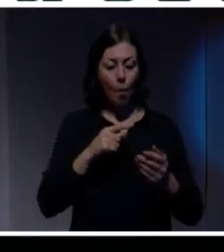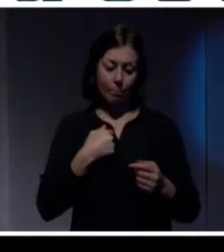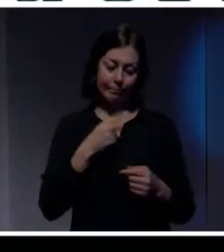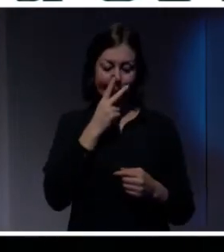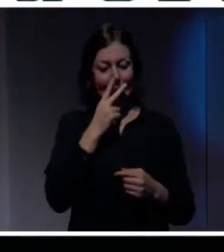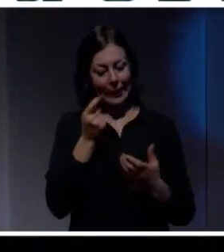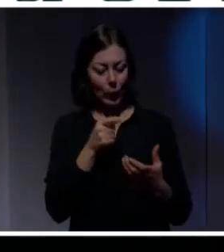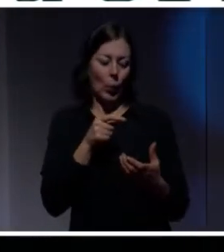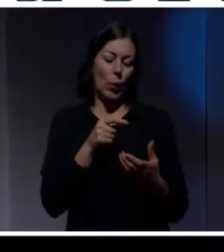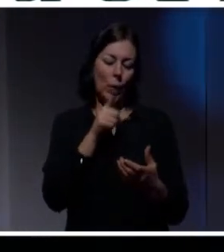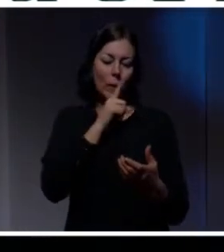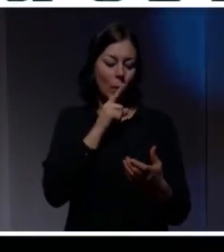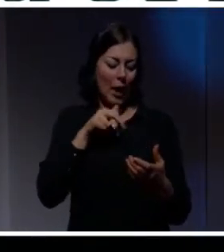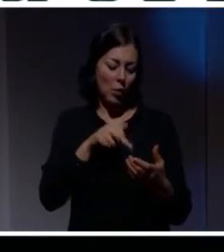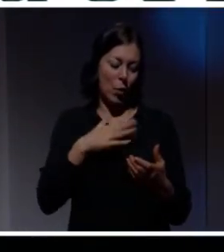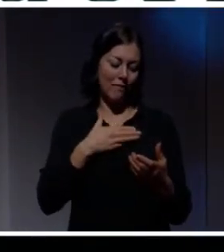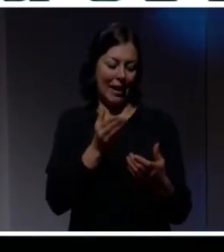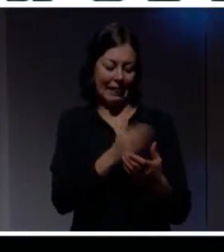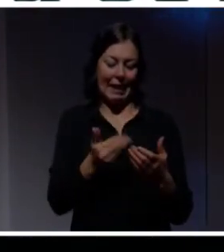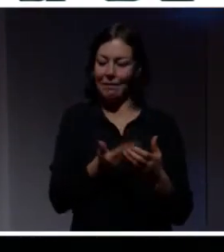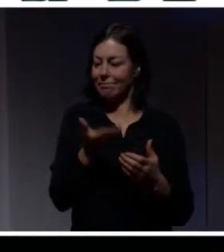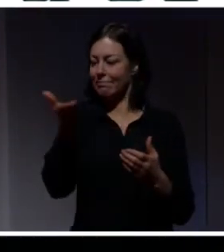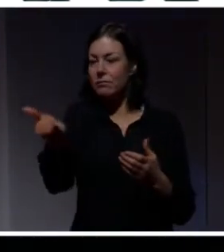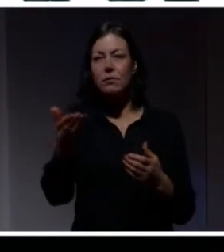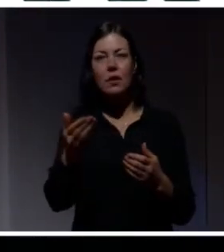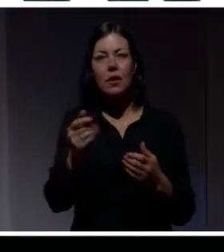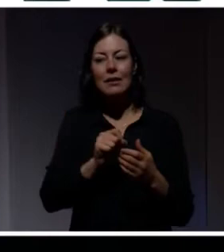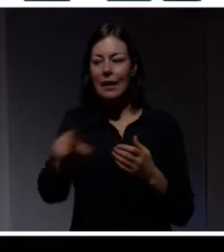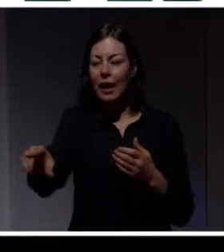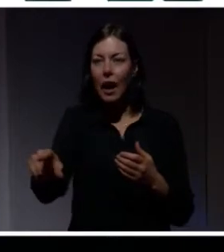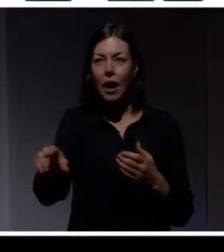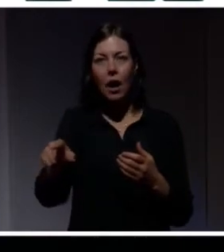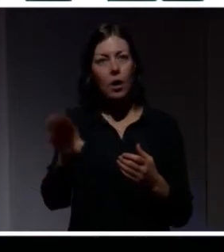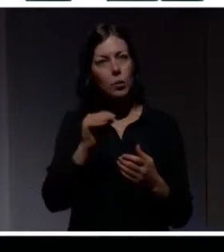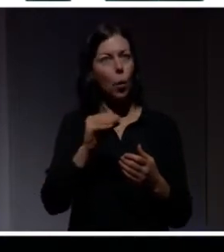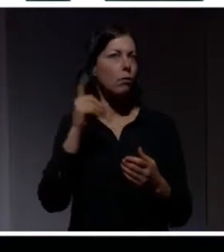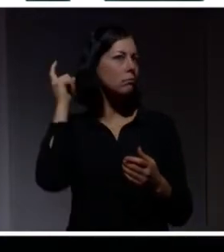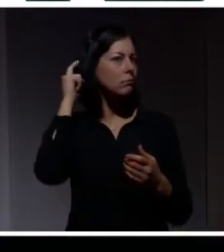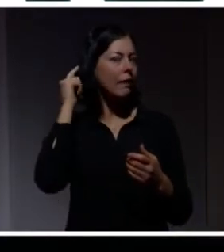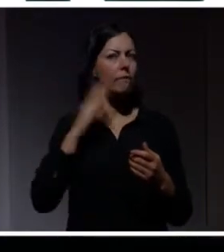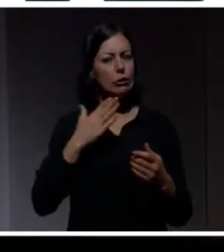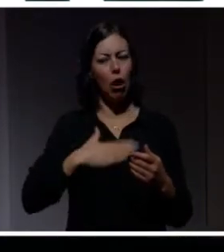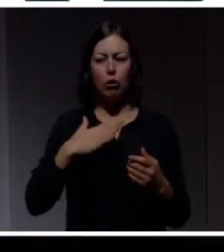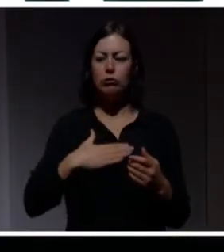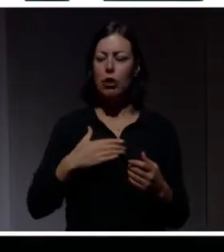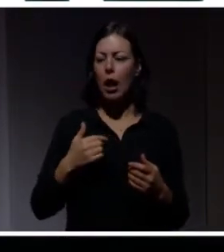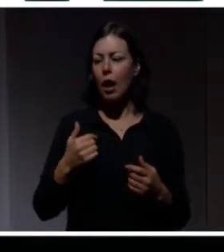oss av dem. Så är det för att vi liksom har en önskan om att bli